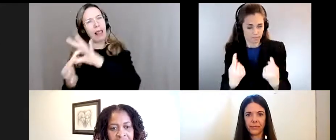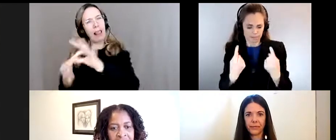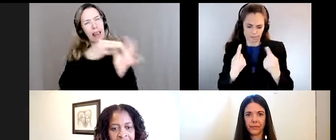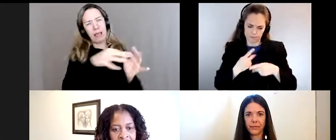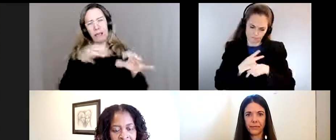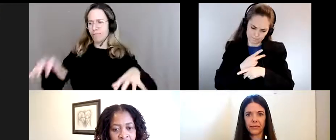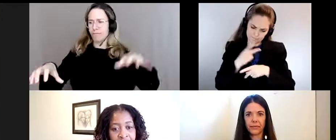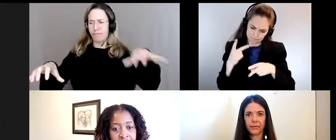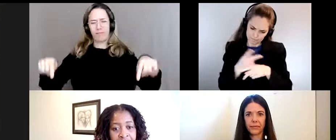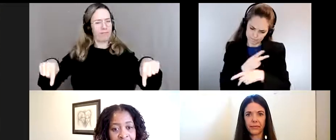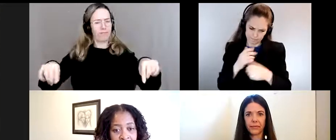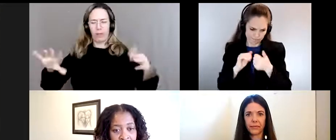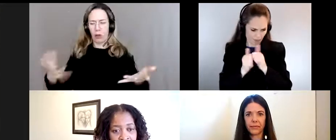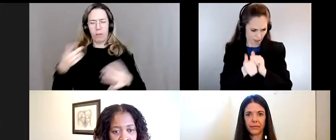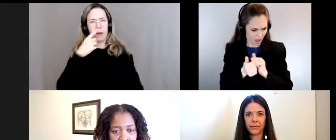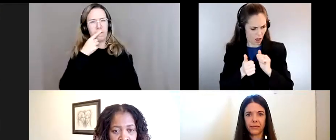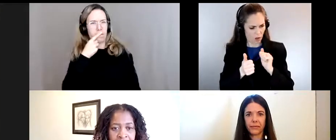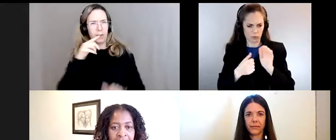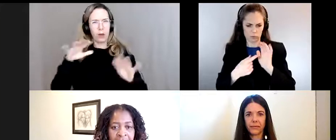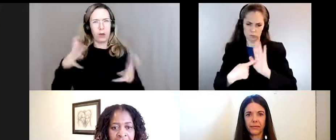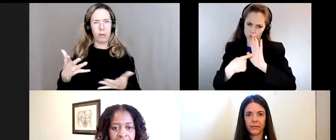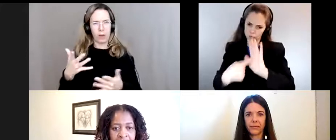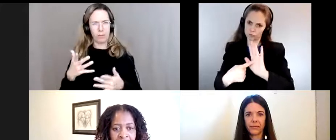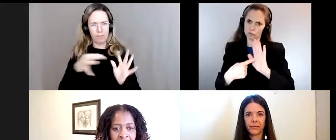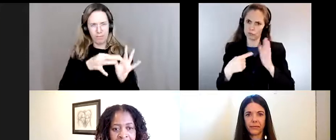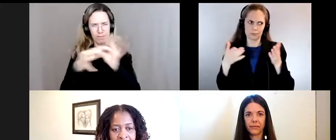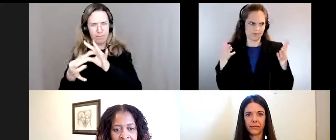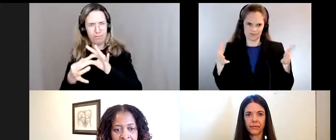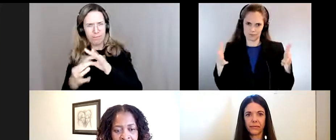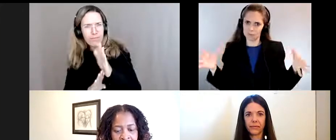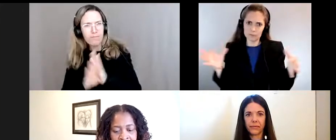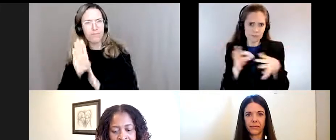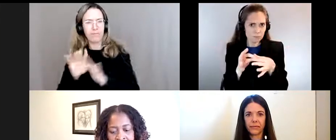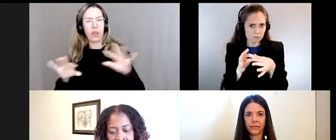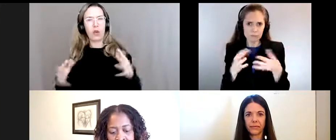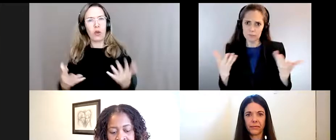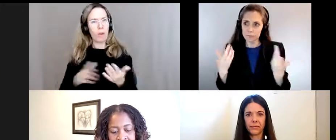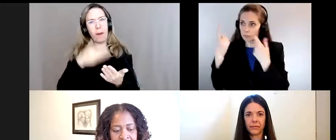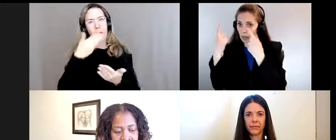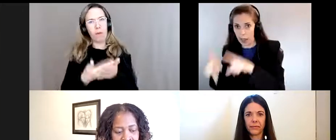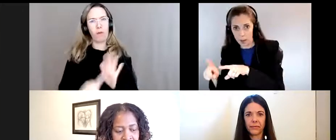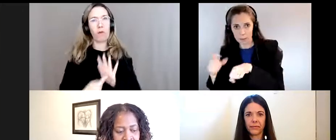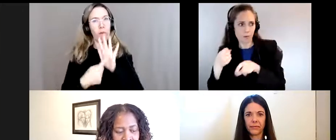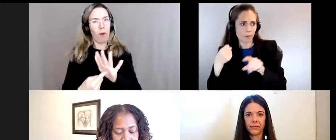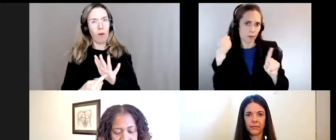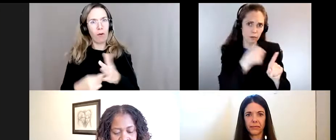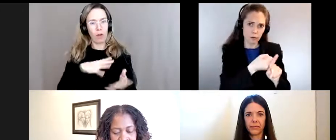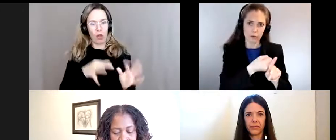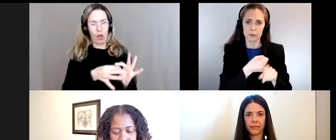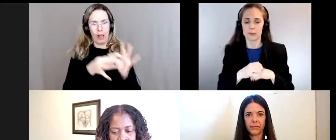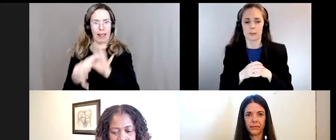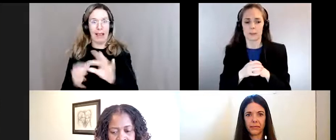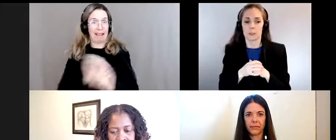secteurs? Comment travailler sur ce lien? Comment démontrer qu'il y a un lien inextricable